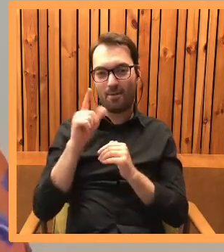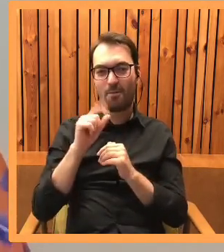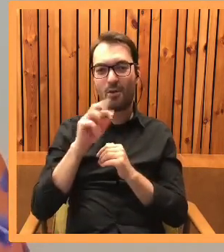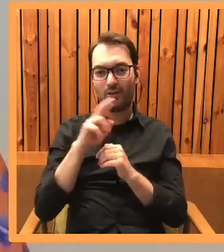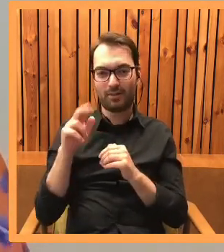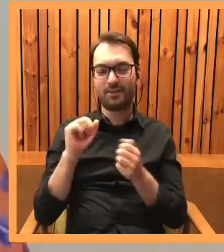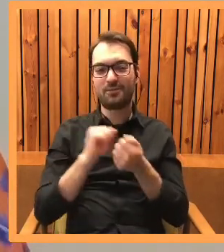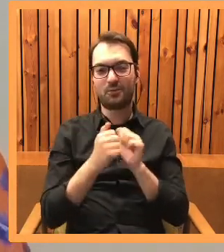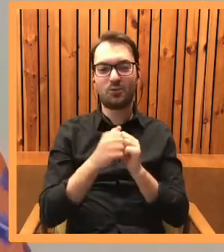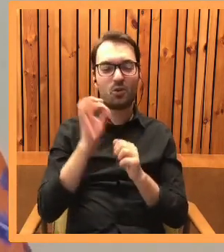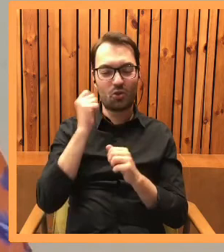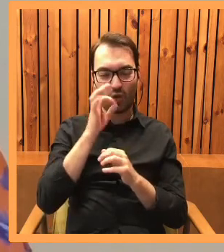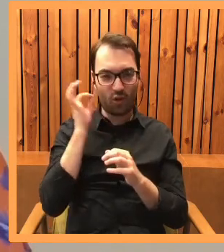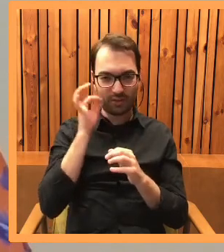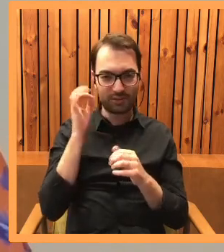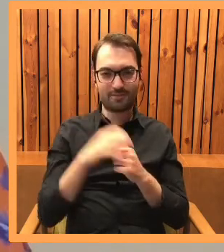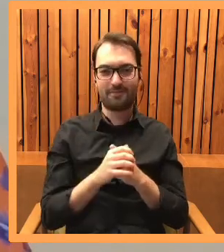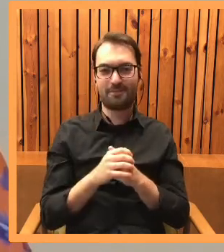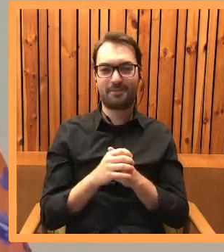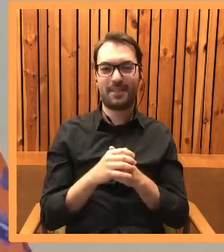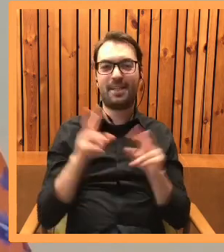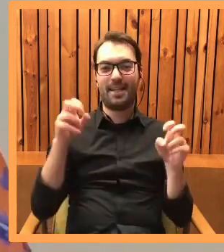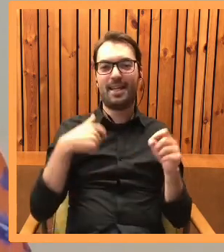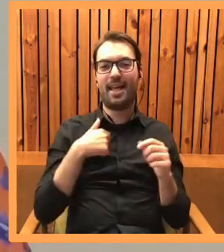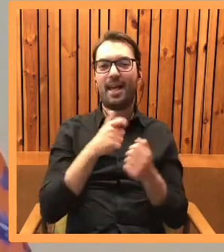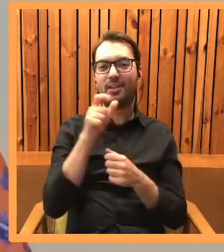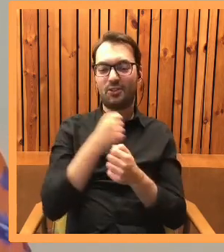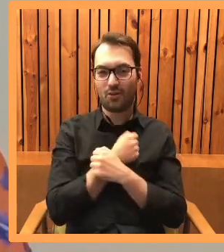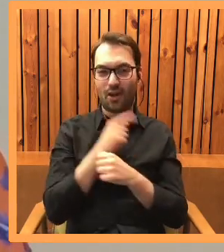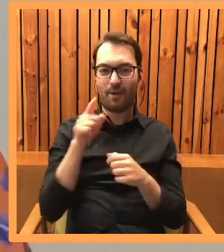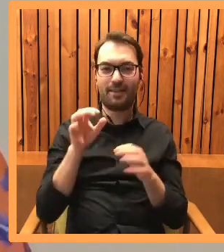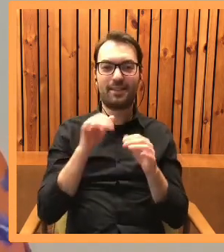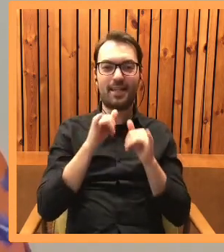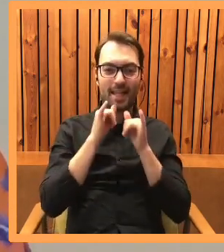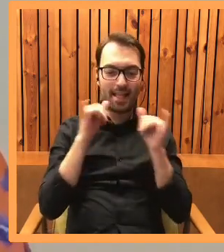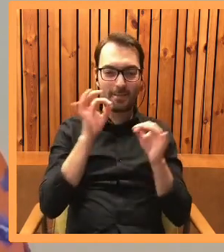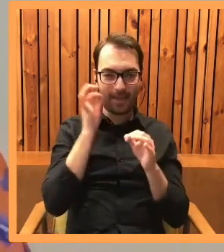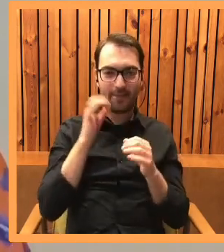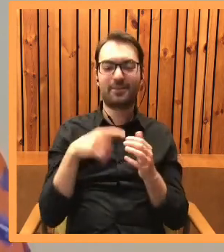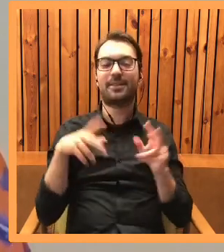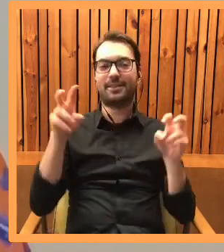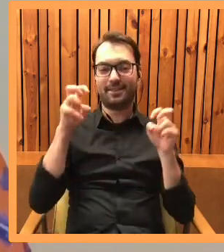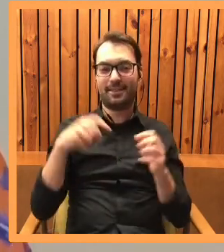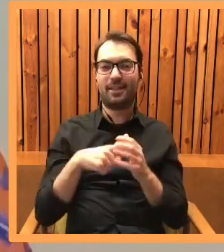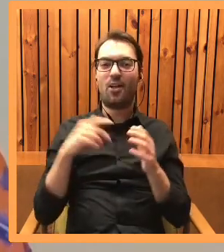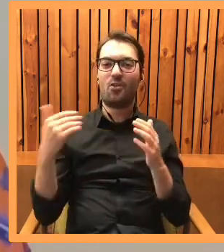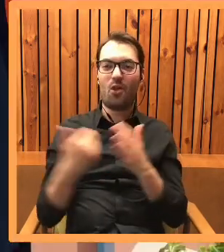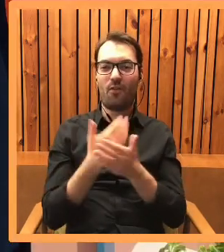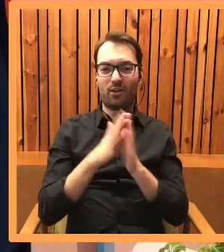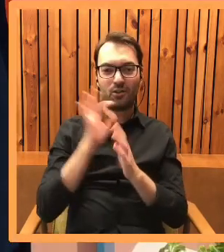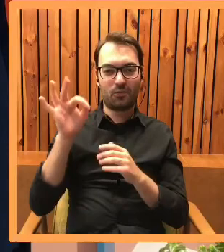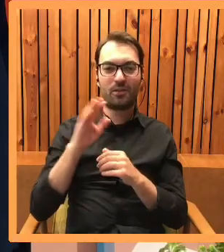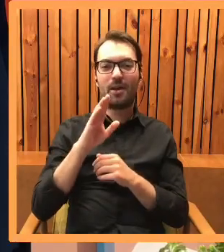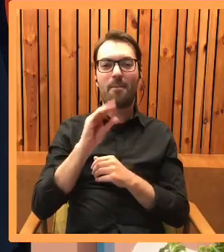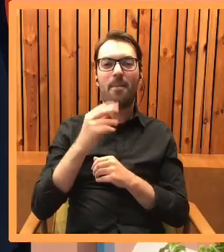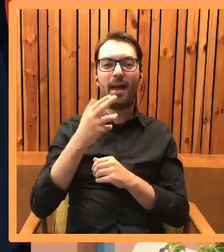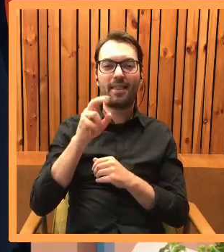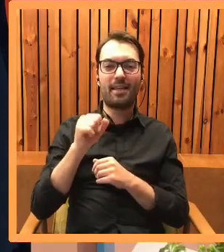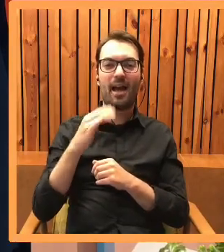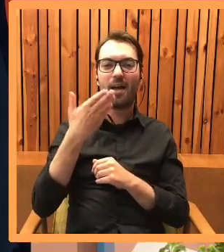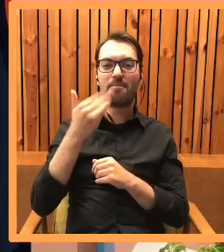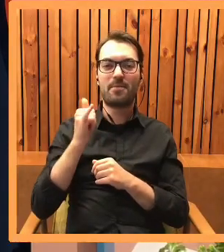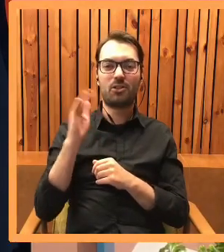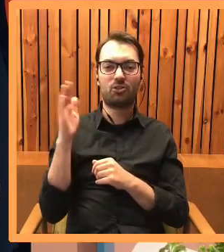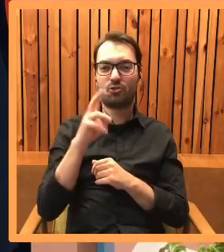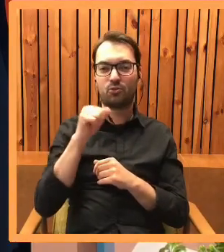Piotra i wyściskaj koty od nas. Ja Cię kocham, a Ty miał. Dzisiaj w Centrum Zainteresowania była nowa książka Katarzyny Bereniki Miszczuk, wydana